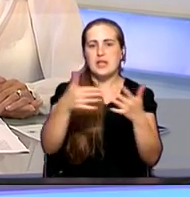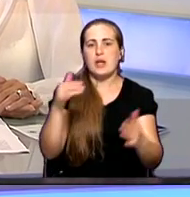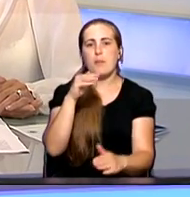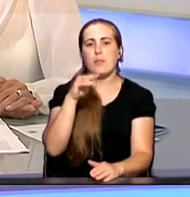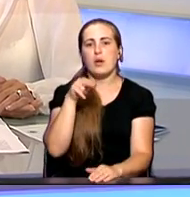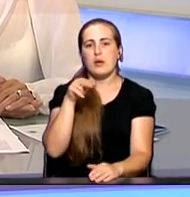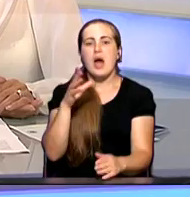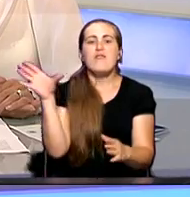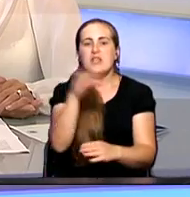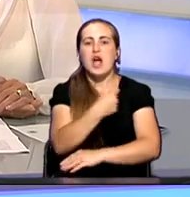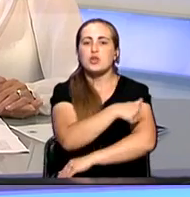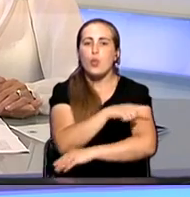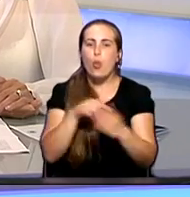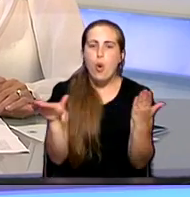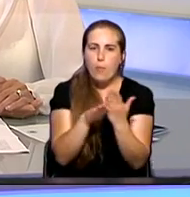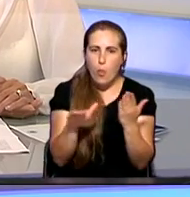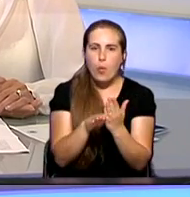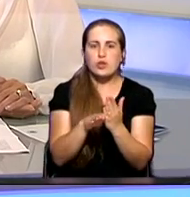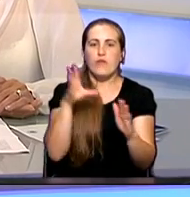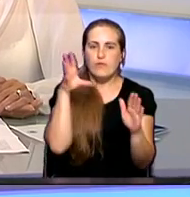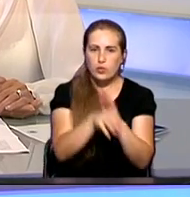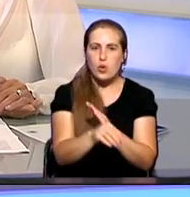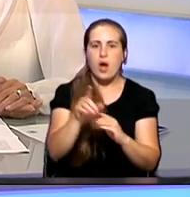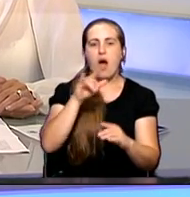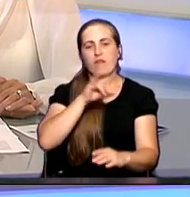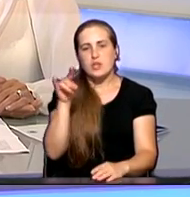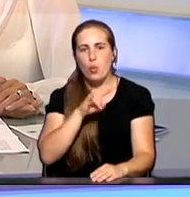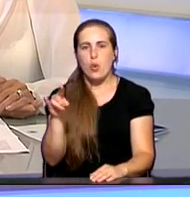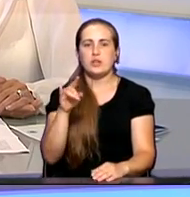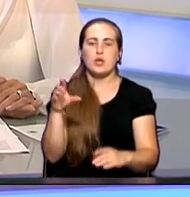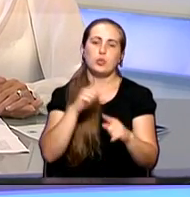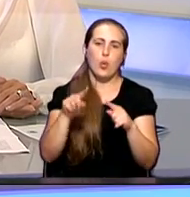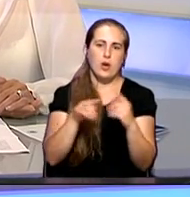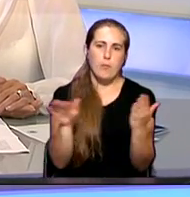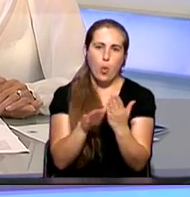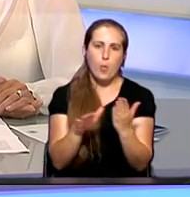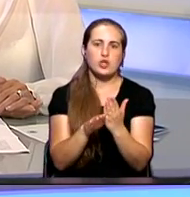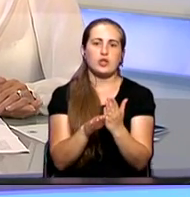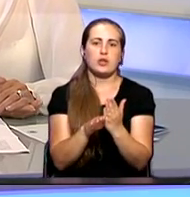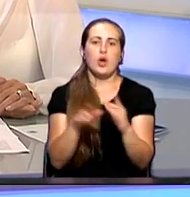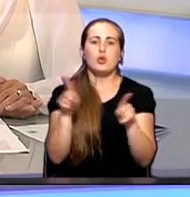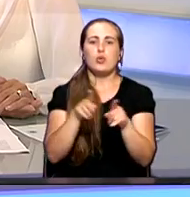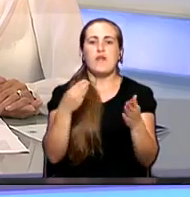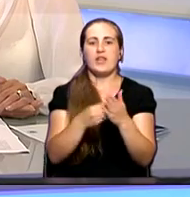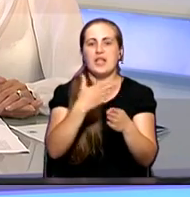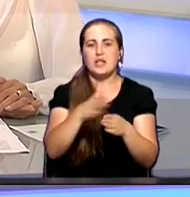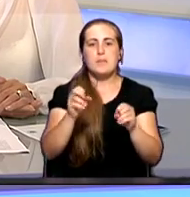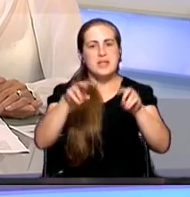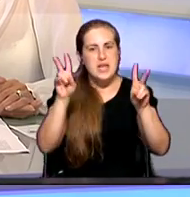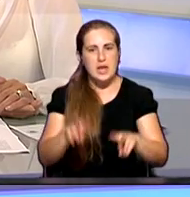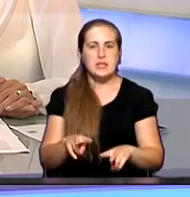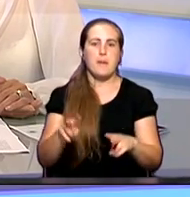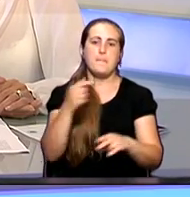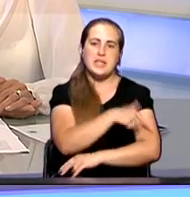Вся скорая медицинская помощь, за исключением санитарно-авиационной скорой помощи, также финансируется специализированная